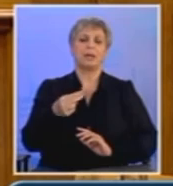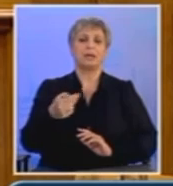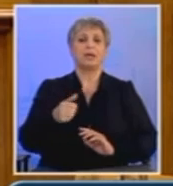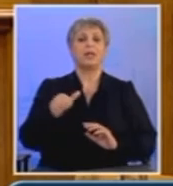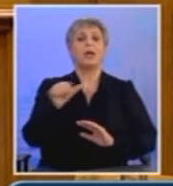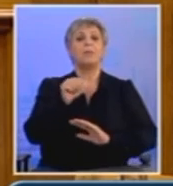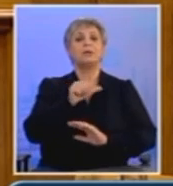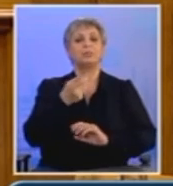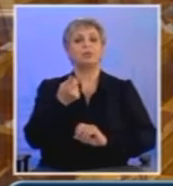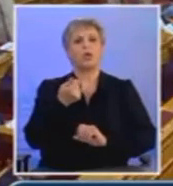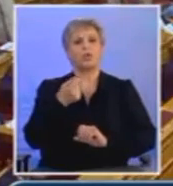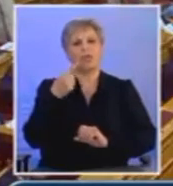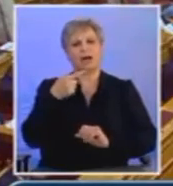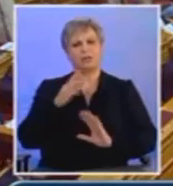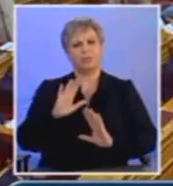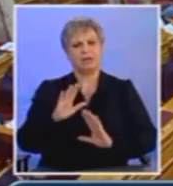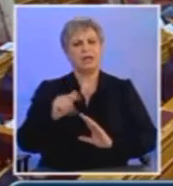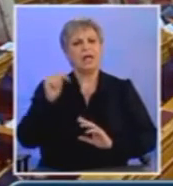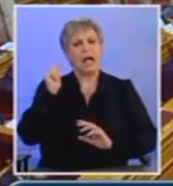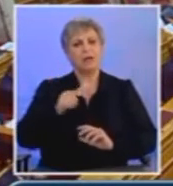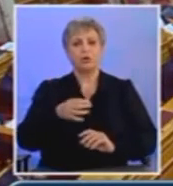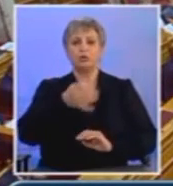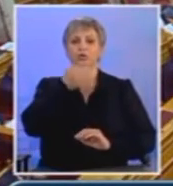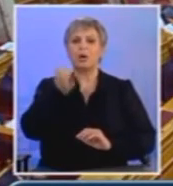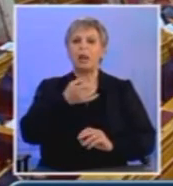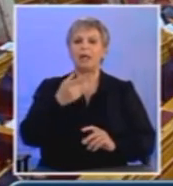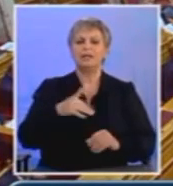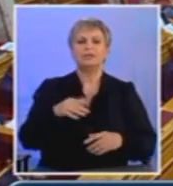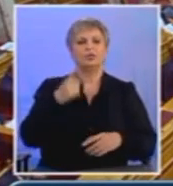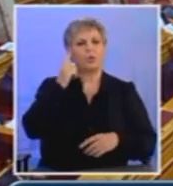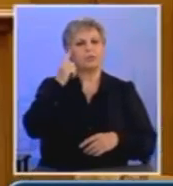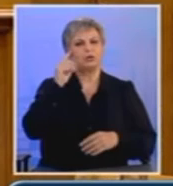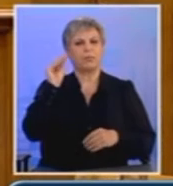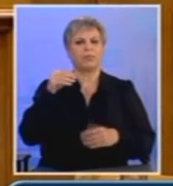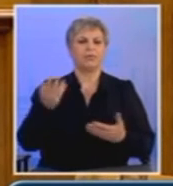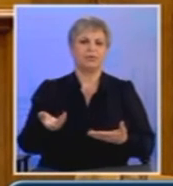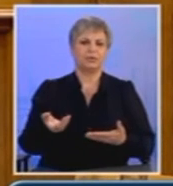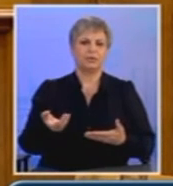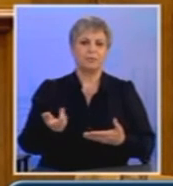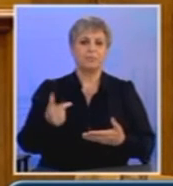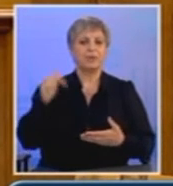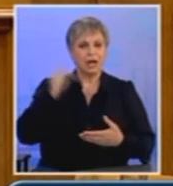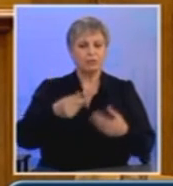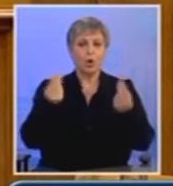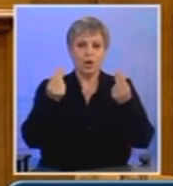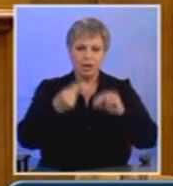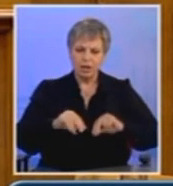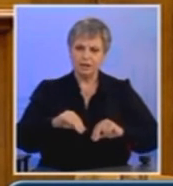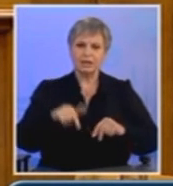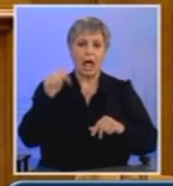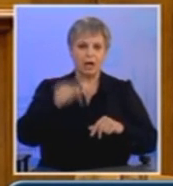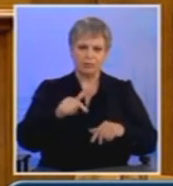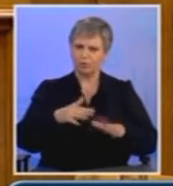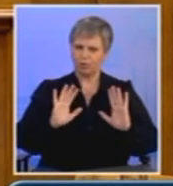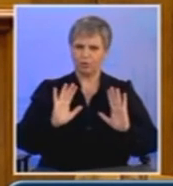από ορισμένους. Εμείς επιμένουμε ότι δεν αποτελεί διέξοδο για το λαό η λύση της Δραχμής που επιθυμούν είτε